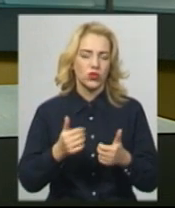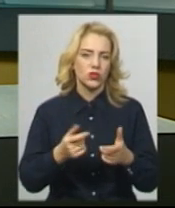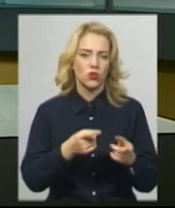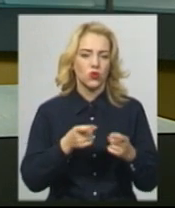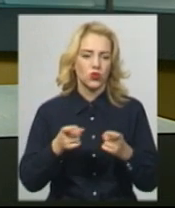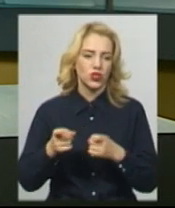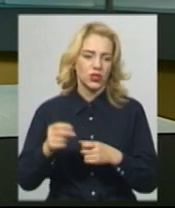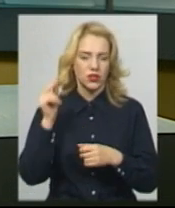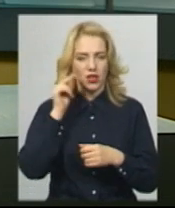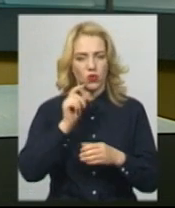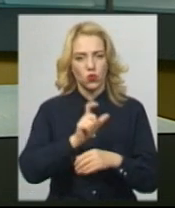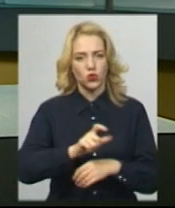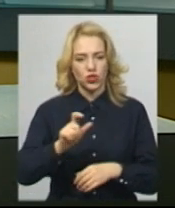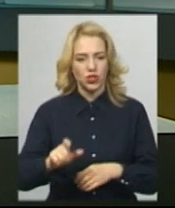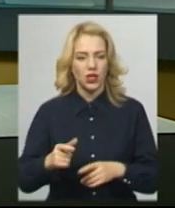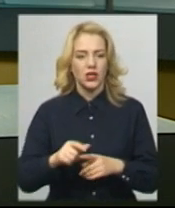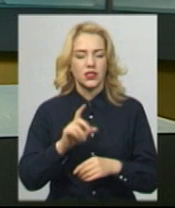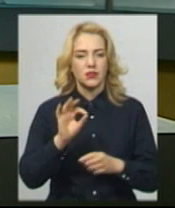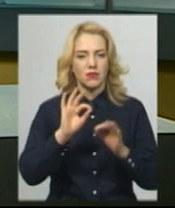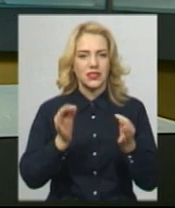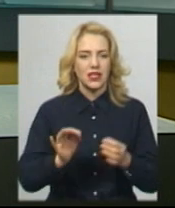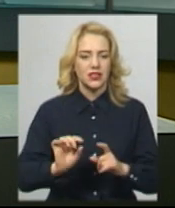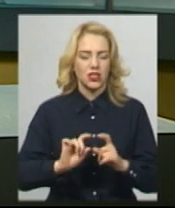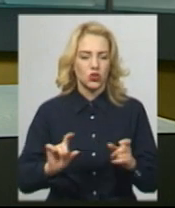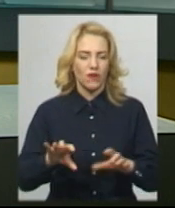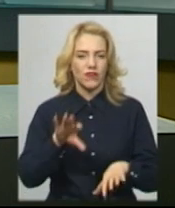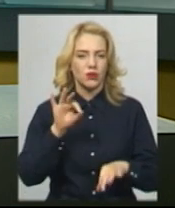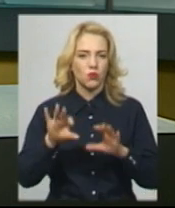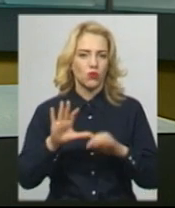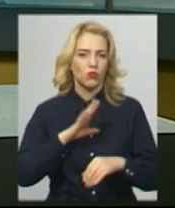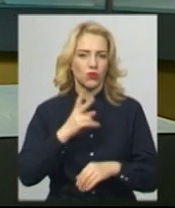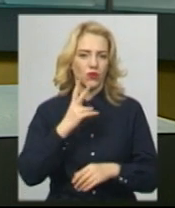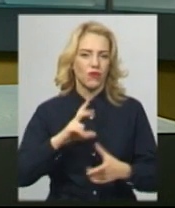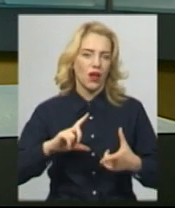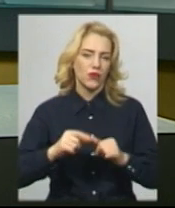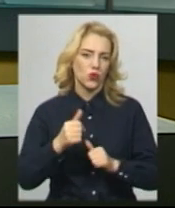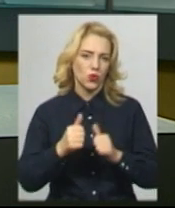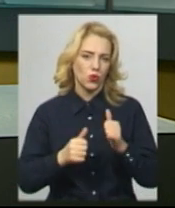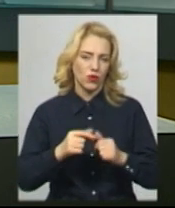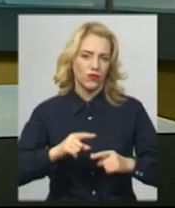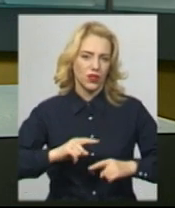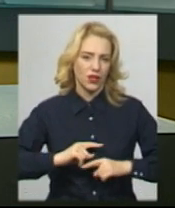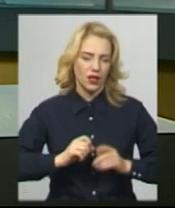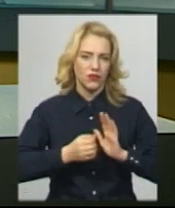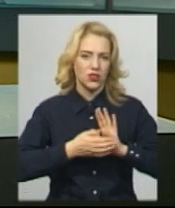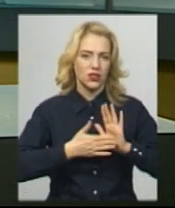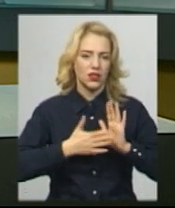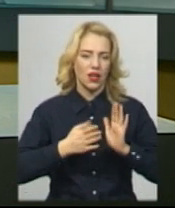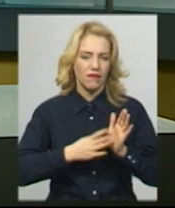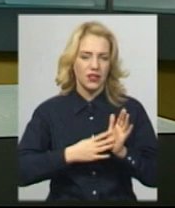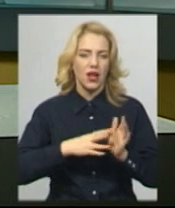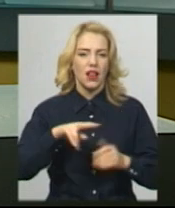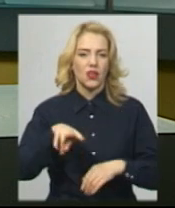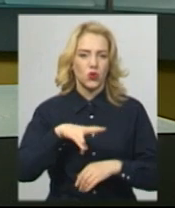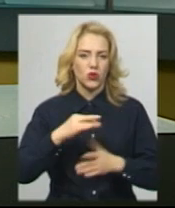мистецьких шкіл області. Відбір творчих робіт проходив у два тури. У фіналі конкурсний комітет відзначив 9 лауреатів у різних